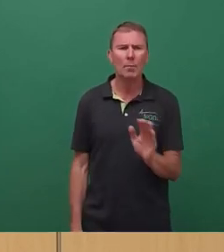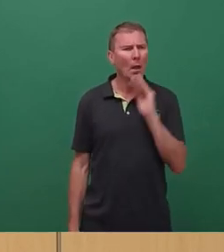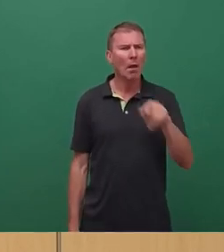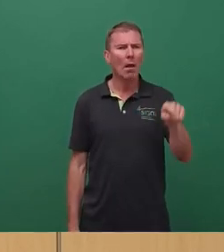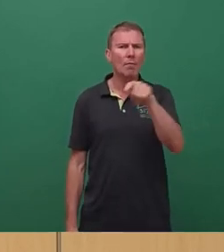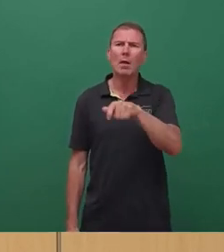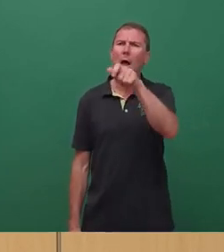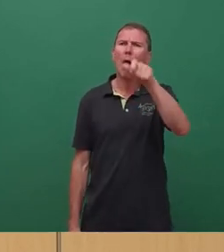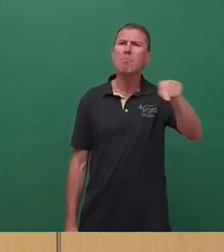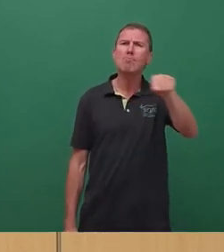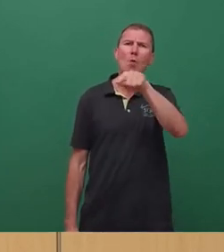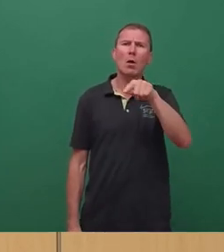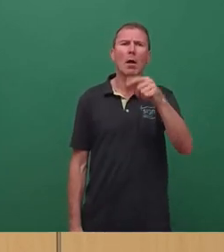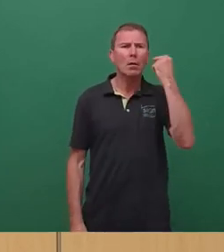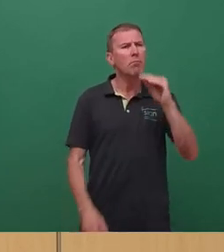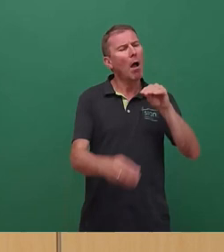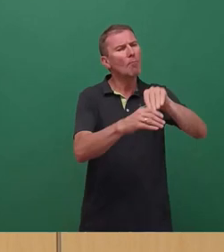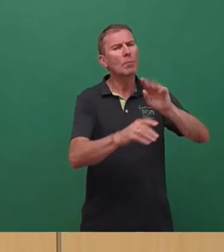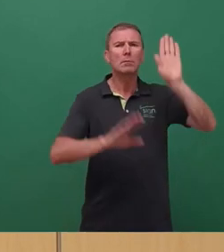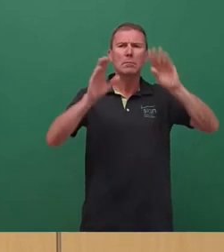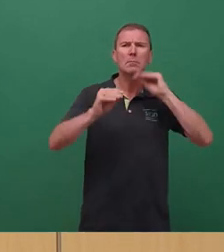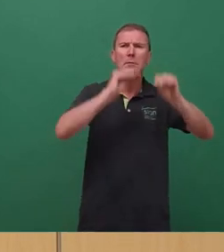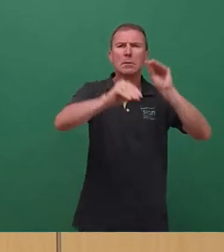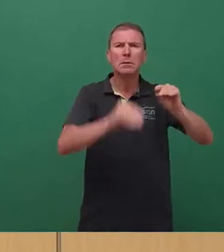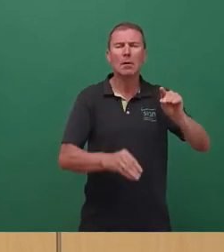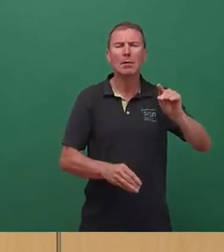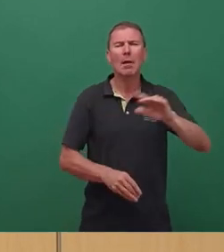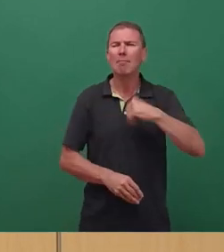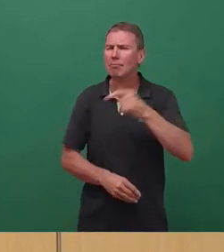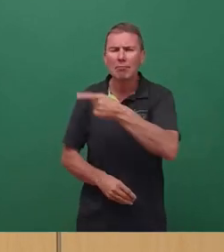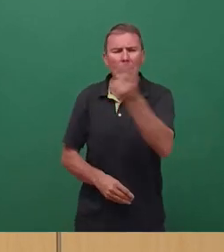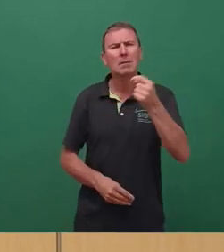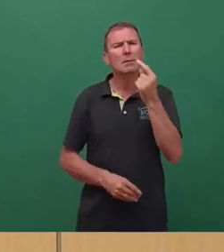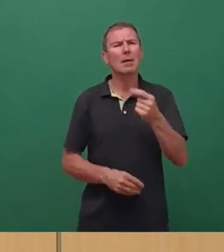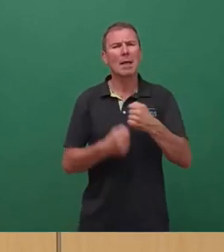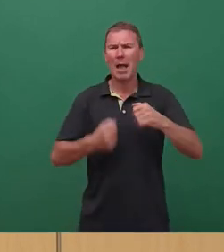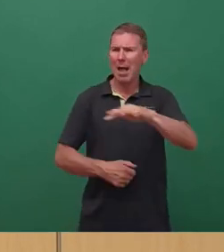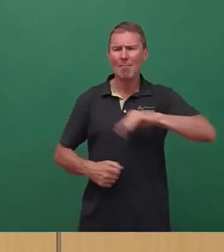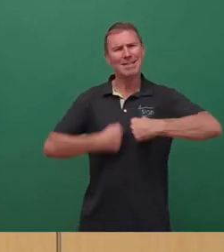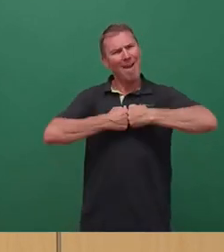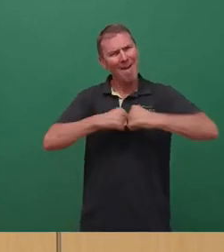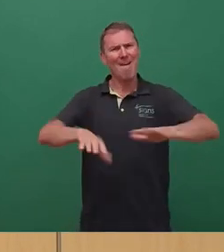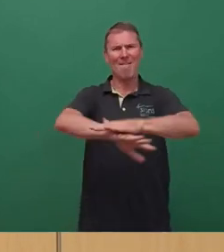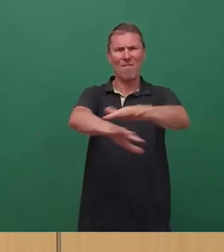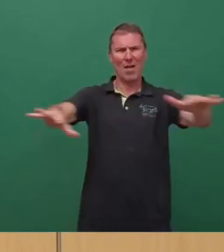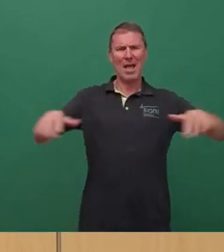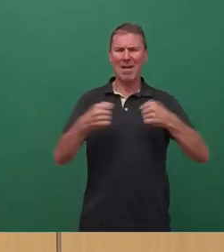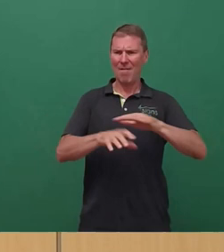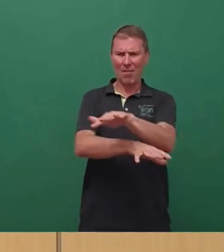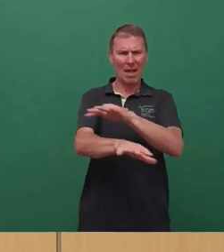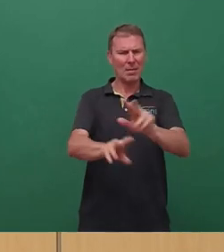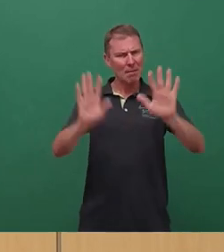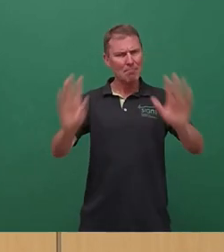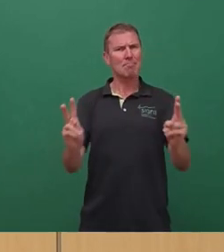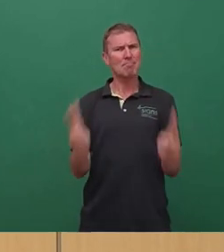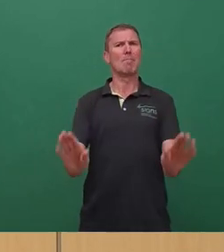und Bürgern, die sich damals dort beteiligt haben, haben sehr klar dafür plädiert, dass dieser Platz freigehalten wird, dass die Freiflächen dort bleiben sollen